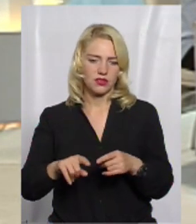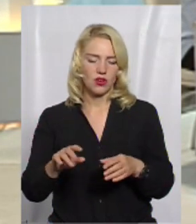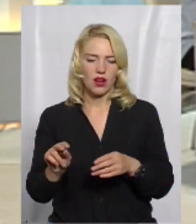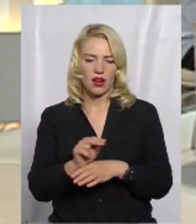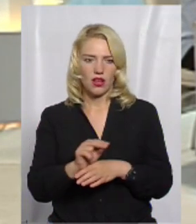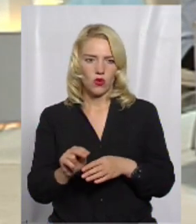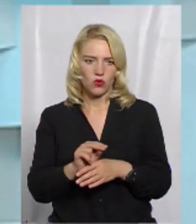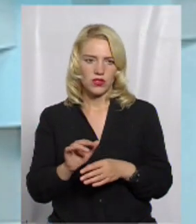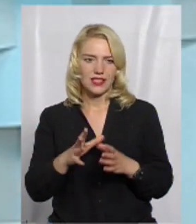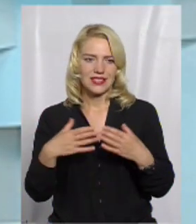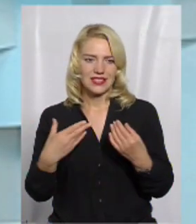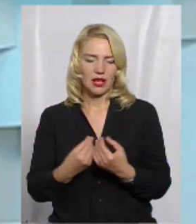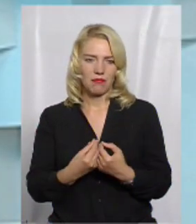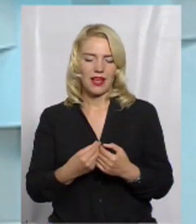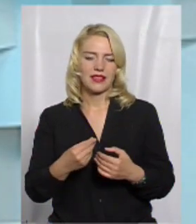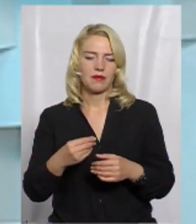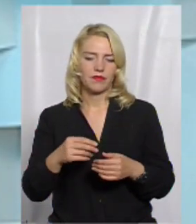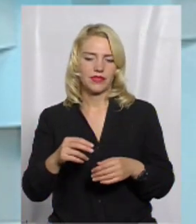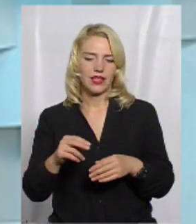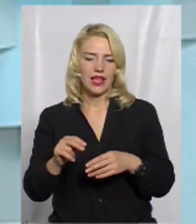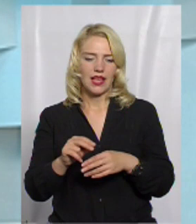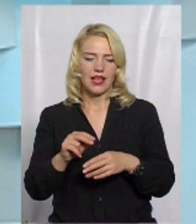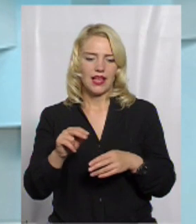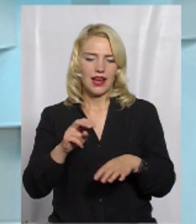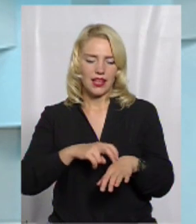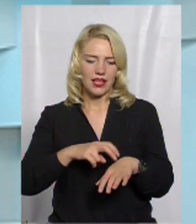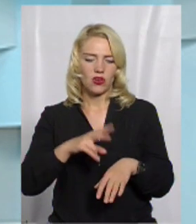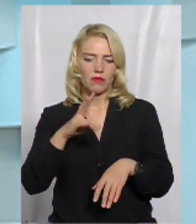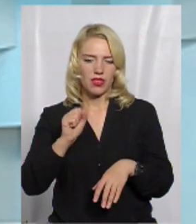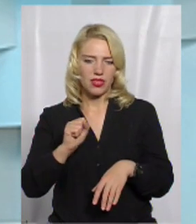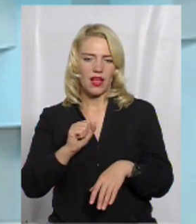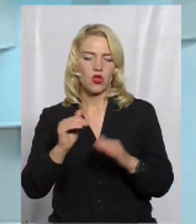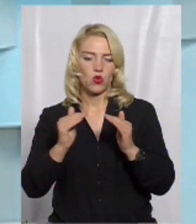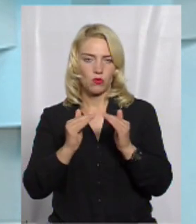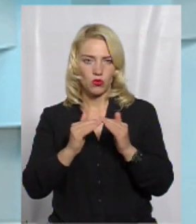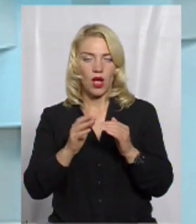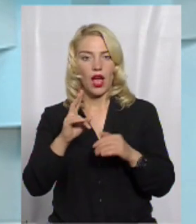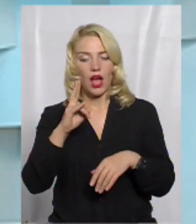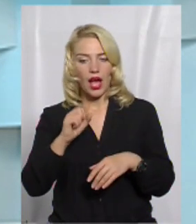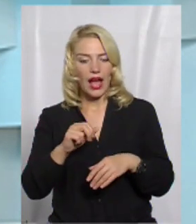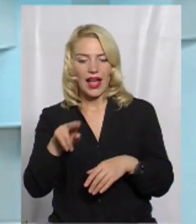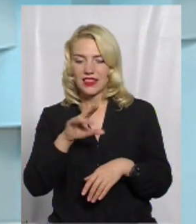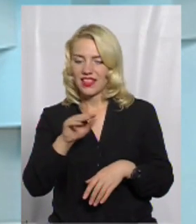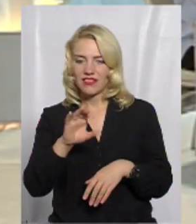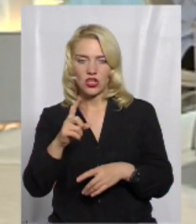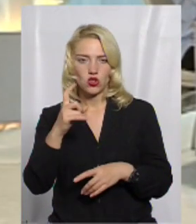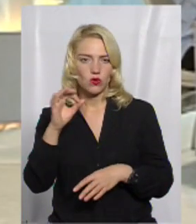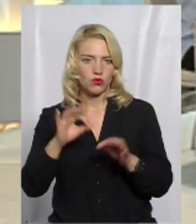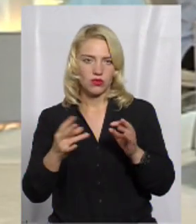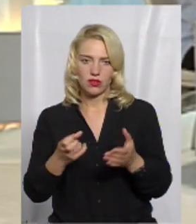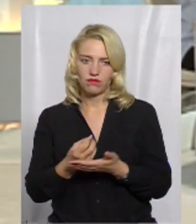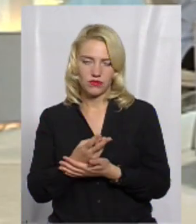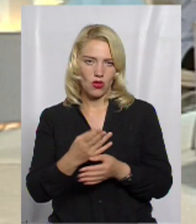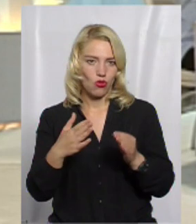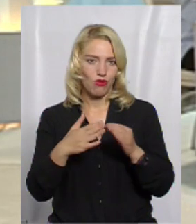сімейним лікарем на дому. Дифтерія – це така хвороба, яка потребує 100% госпіталізації. Ні про яке